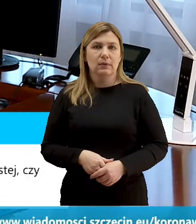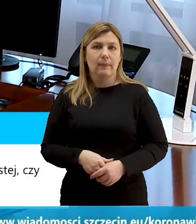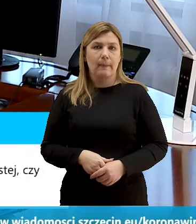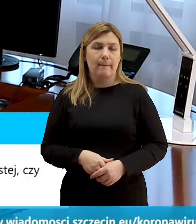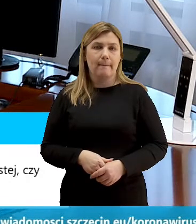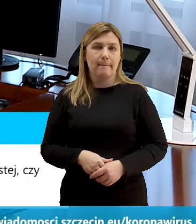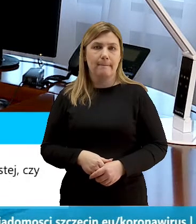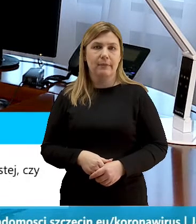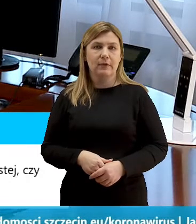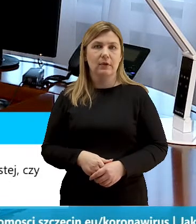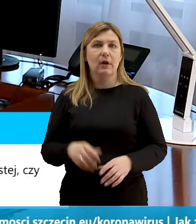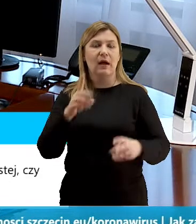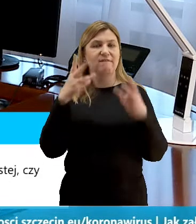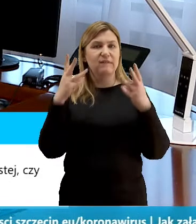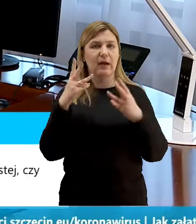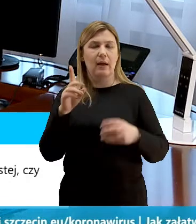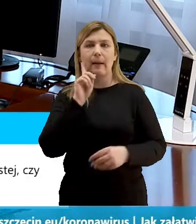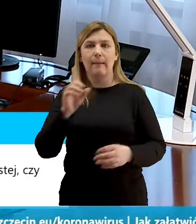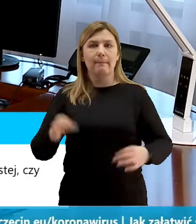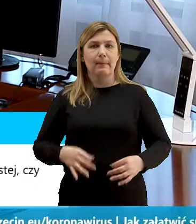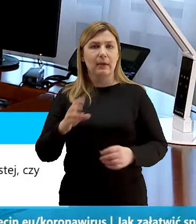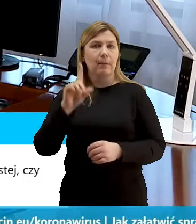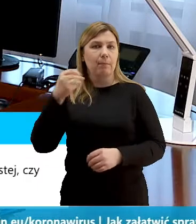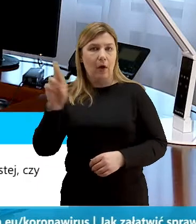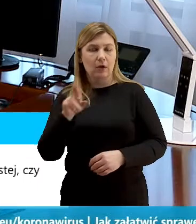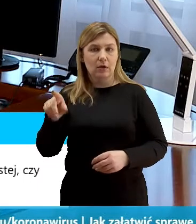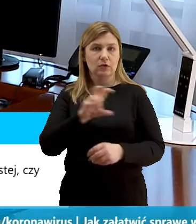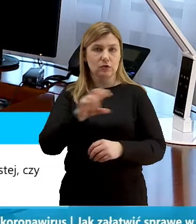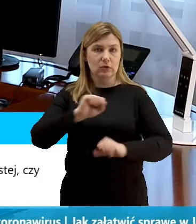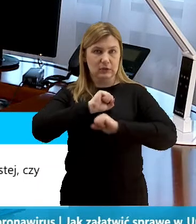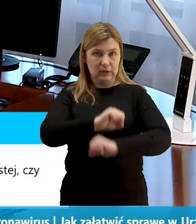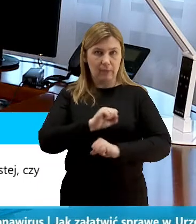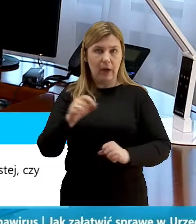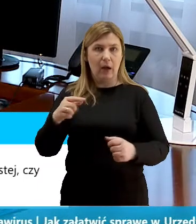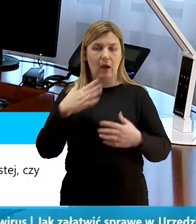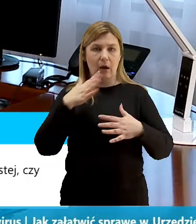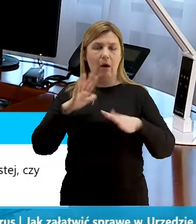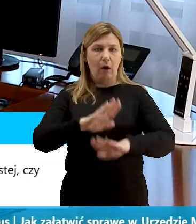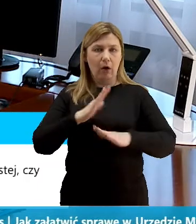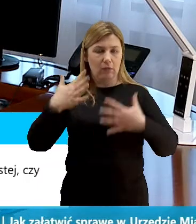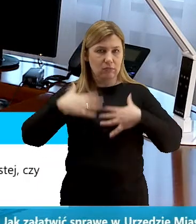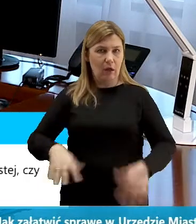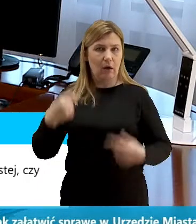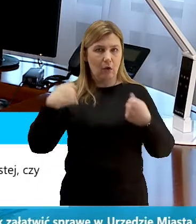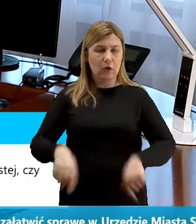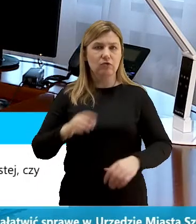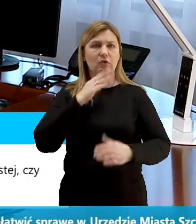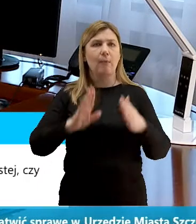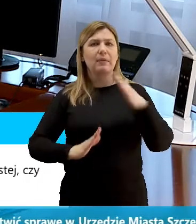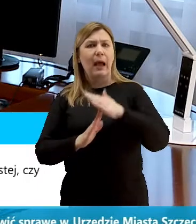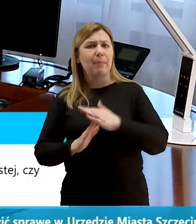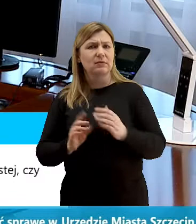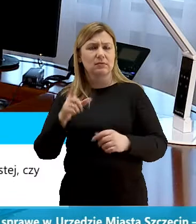Bardzo ważne pytanie Pana Piotra. Panie Prezydencie, czy jeszcze się nie jest zabezpieczone w środku ochrony osobistej? Czy są jakieś zapasy maseczek, które byłyby dostępne dla